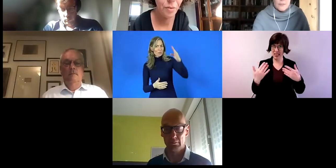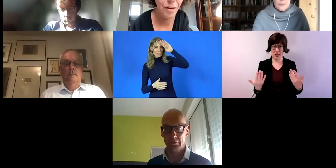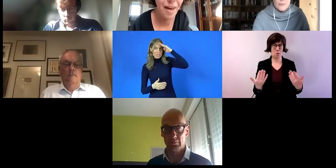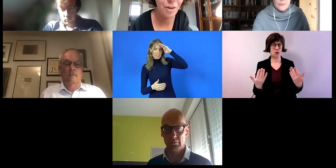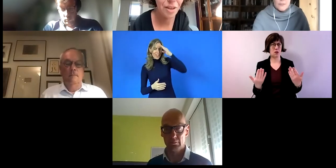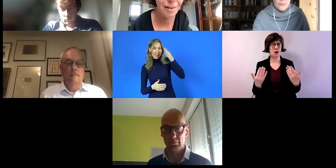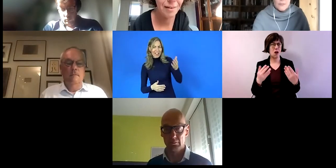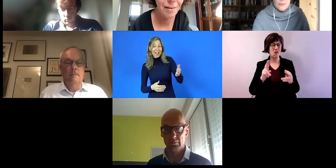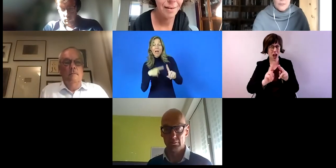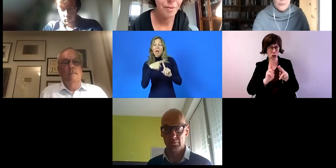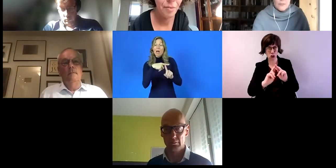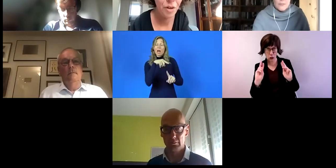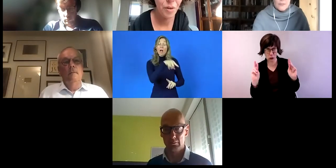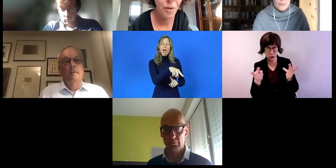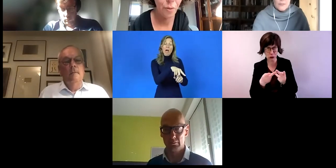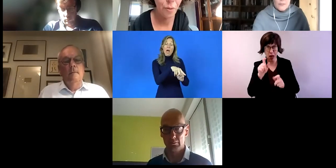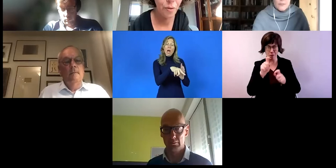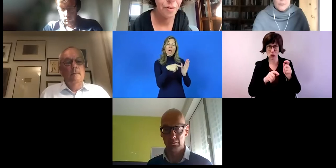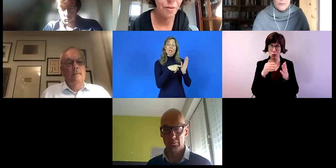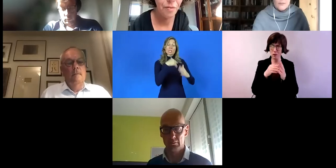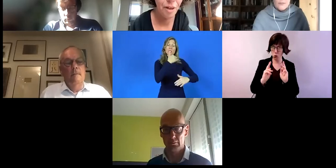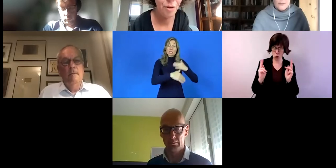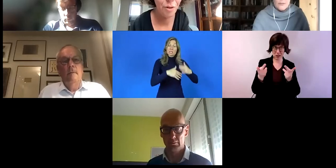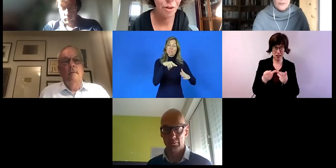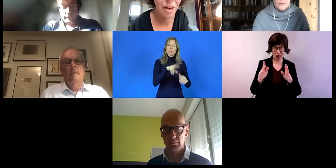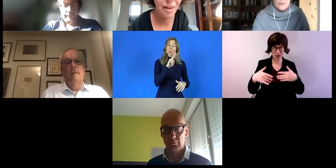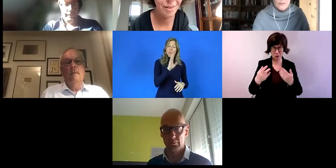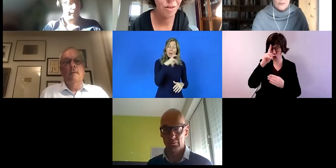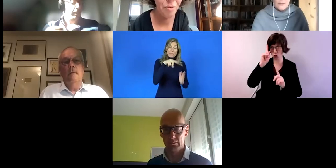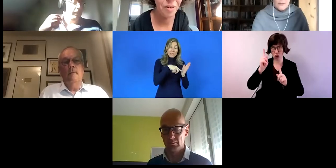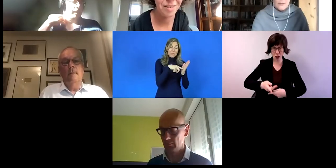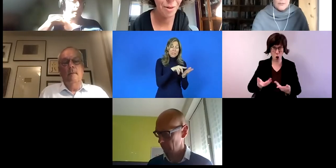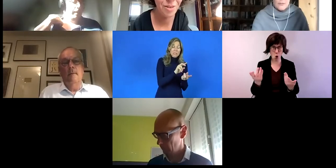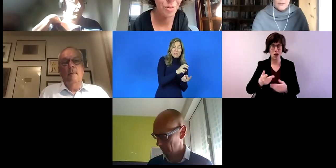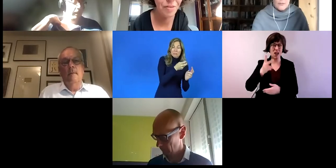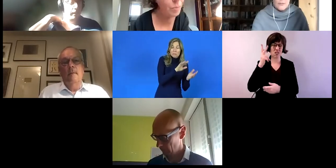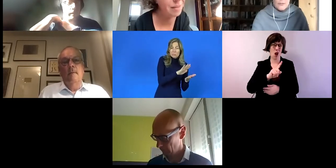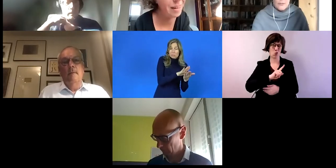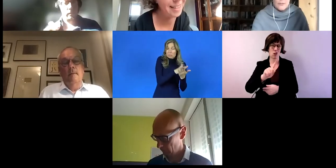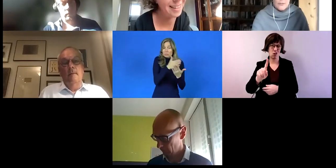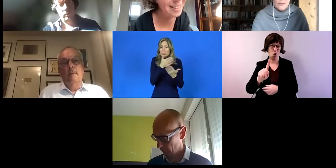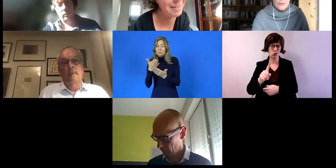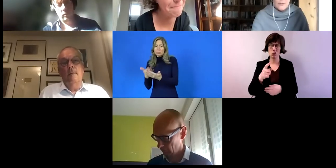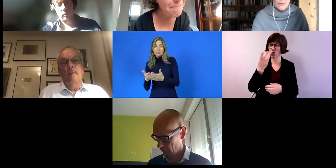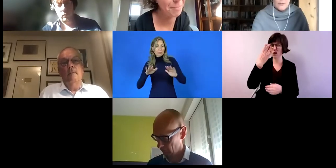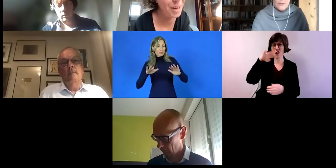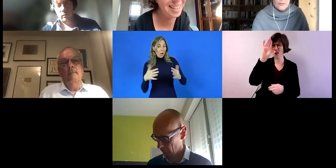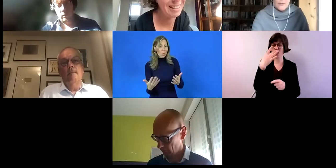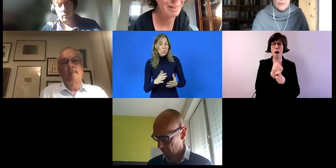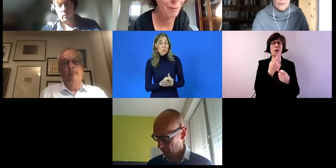genauso viele Werkstätten für Menschen mit Behinderung wie in Deutschland? Also 300.000 oder was macht Irland anders?